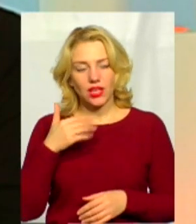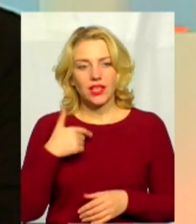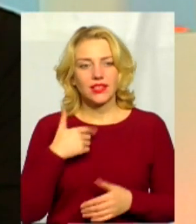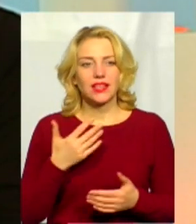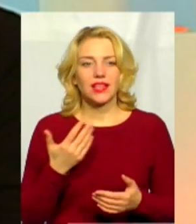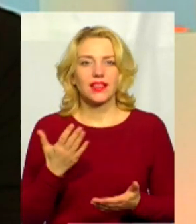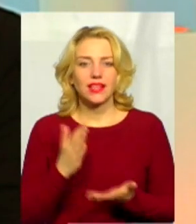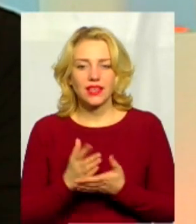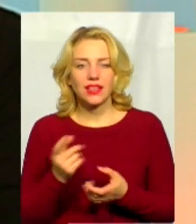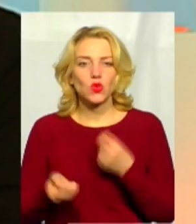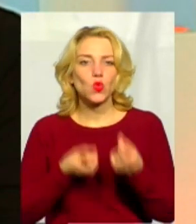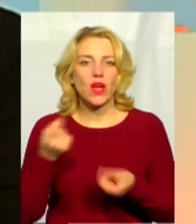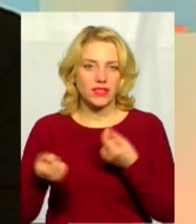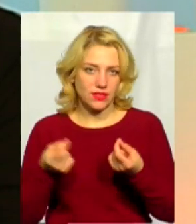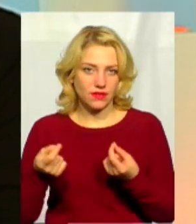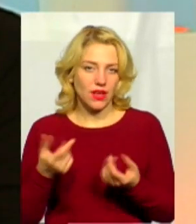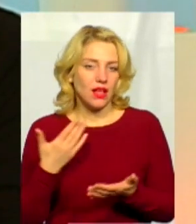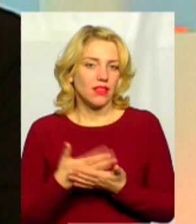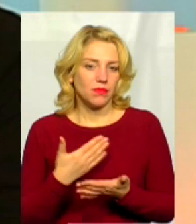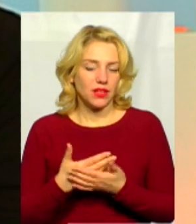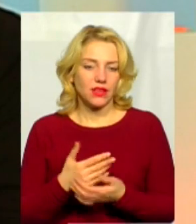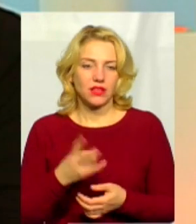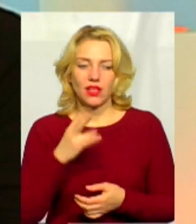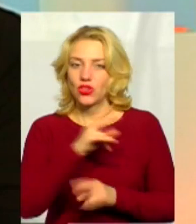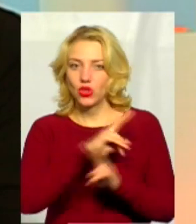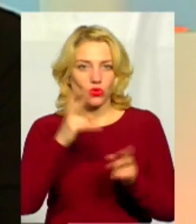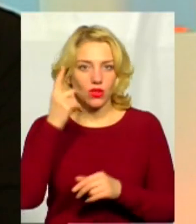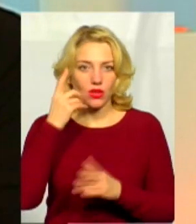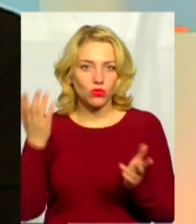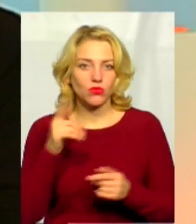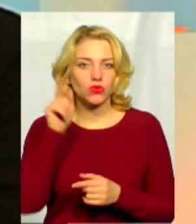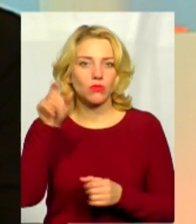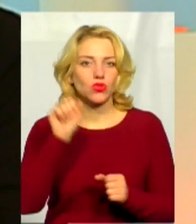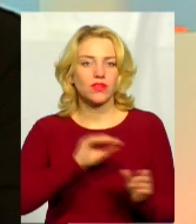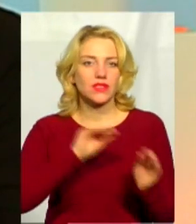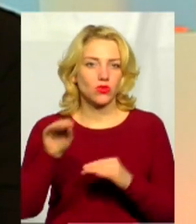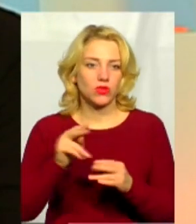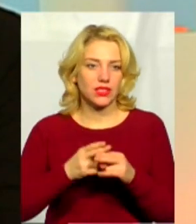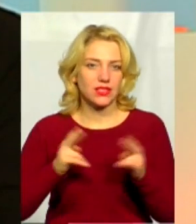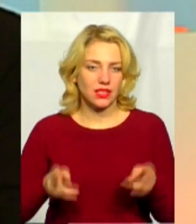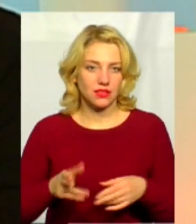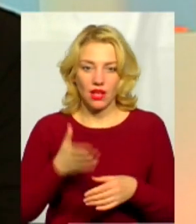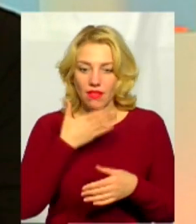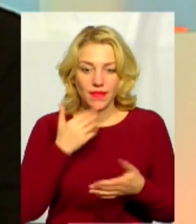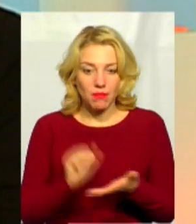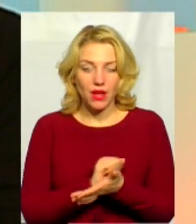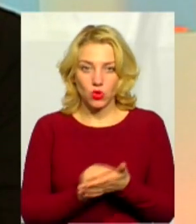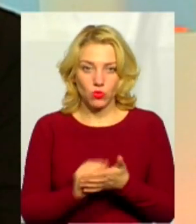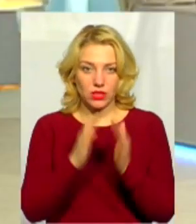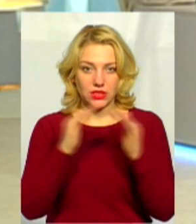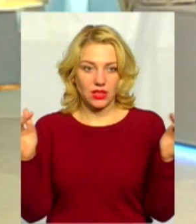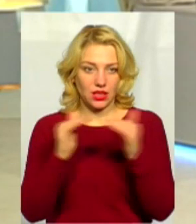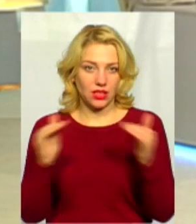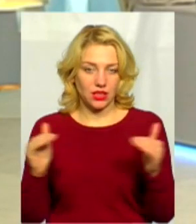і нюансів. Зокрема, жодним чином, ніхто ніколи не думав, що там може бути станція, відповідно, немає жодної документації на дахи. Жоден дах